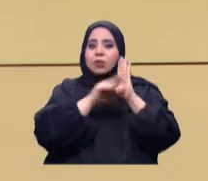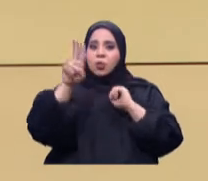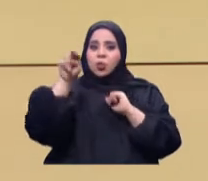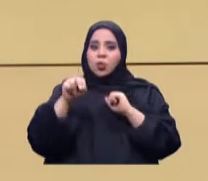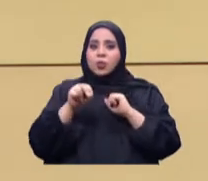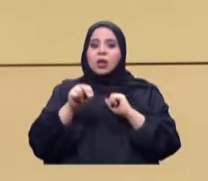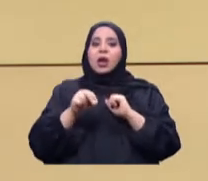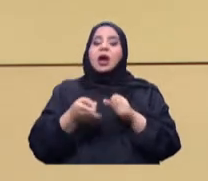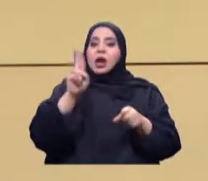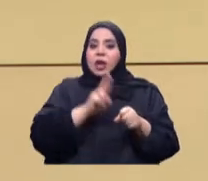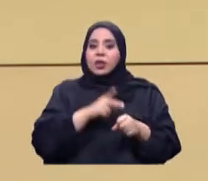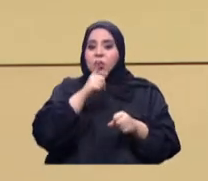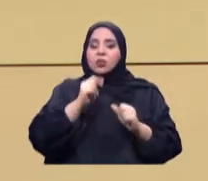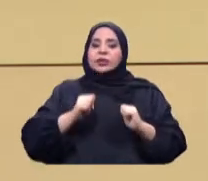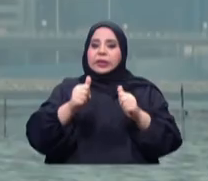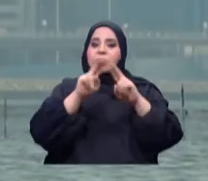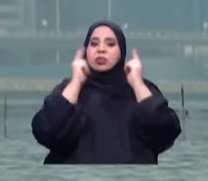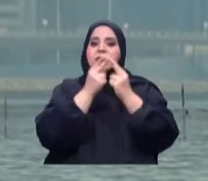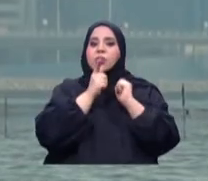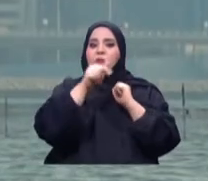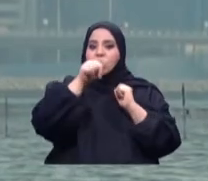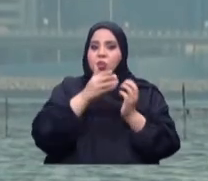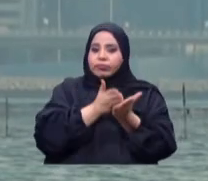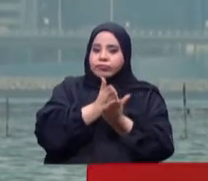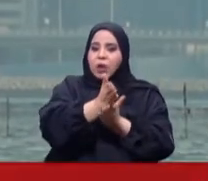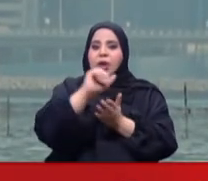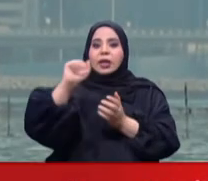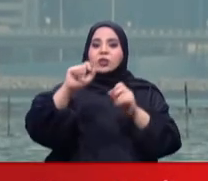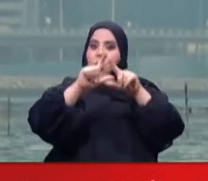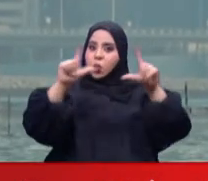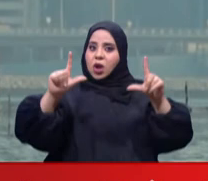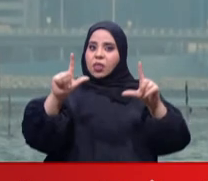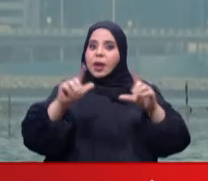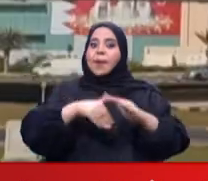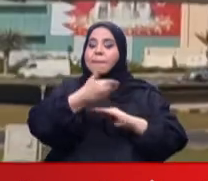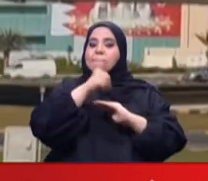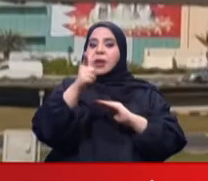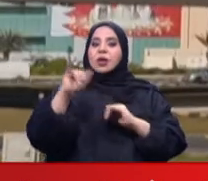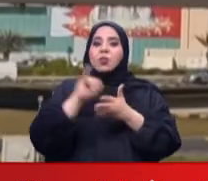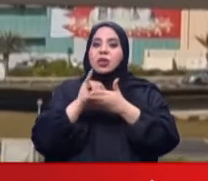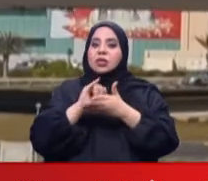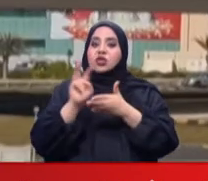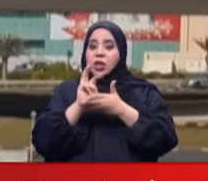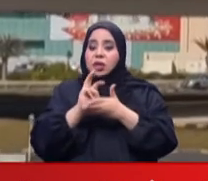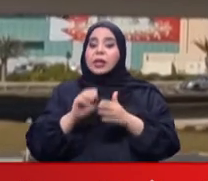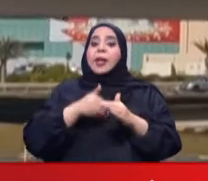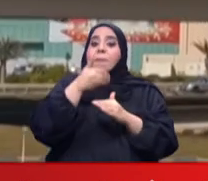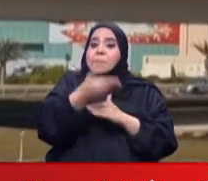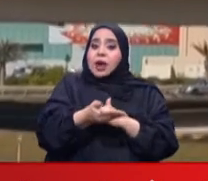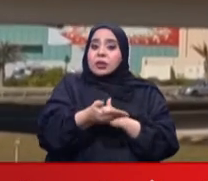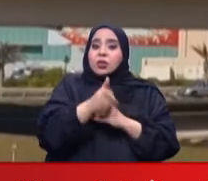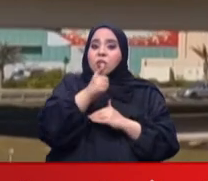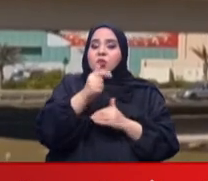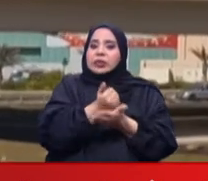ومنظمة اليونسيف ويسعى المنتدى لرسم خارطة طريق واضحة المعالم أمام المؤسسات والشركات في مرحلة ما